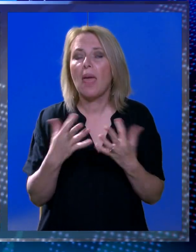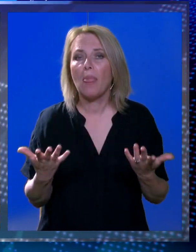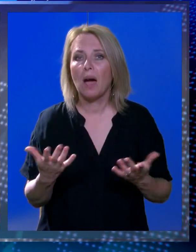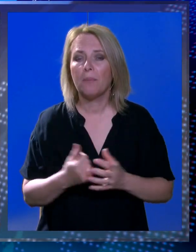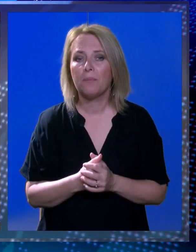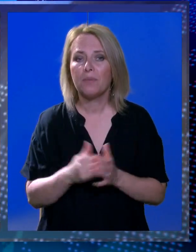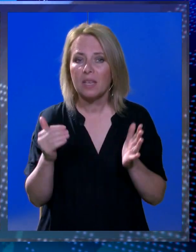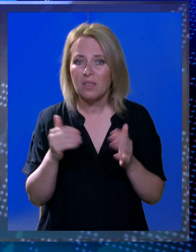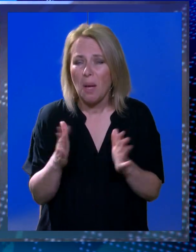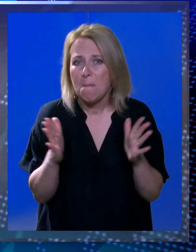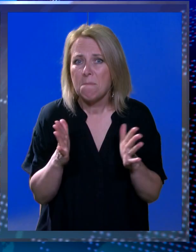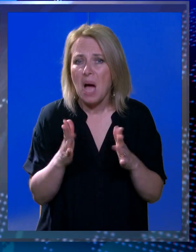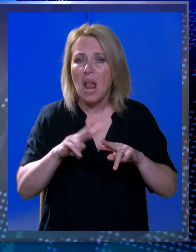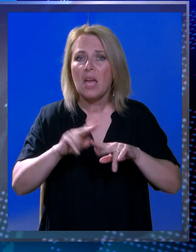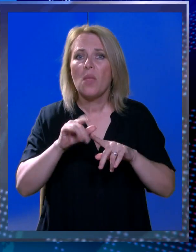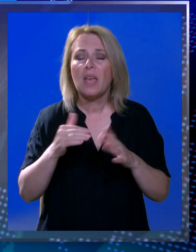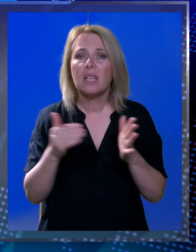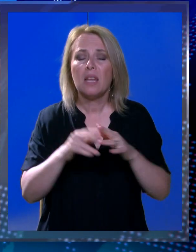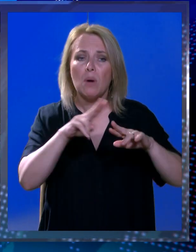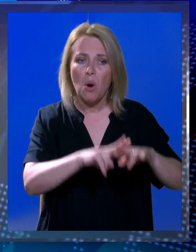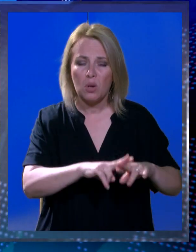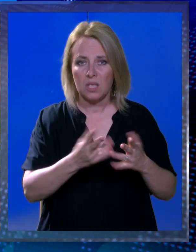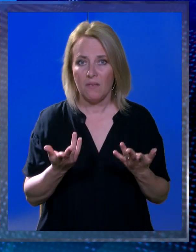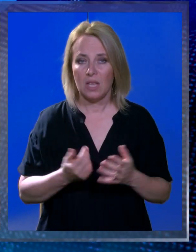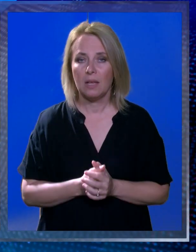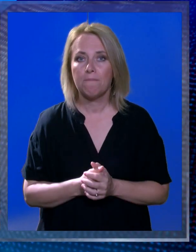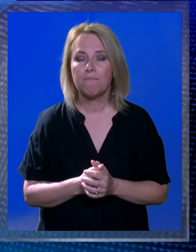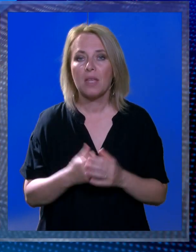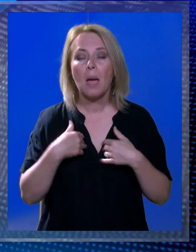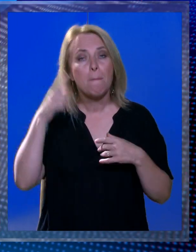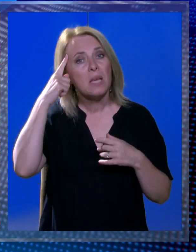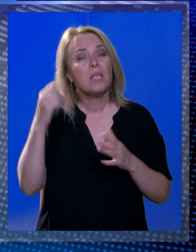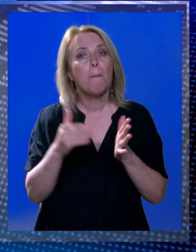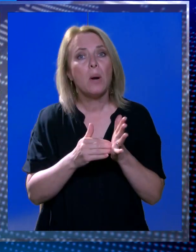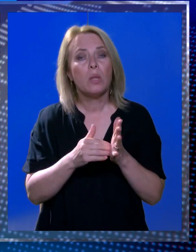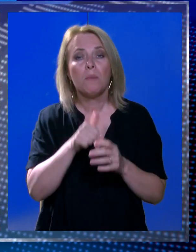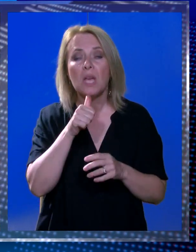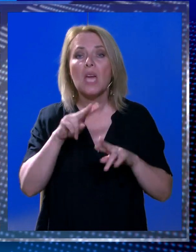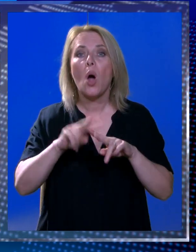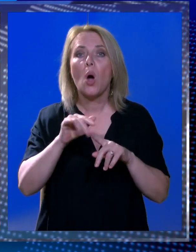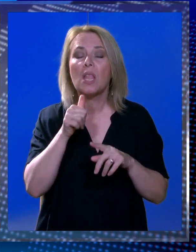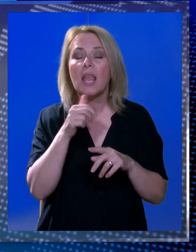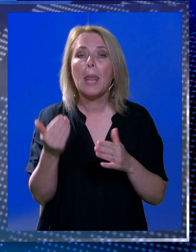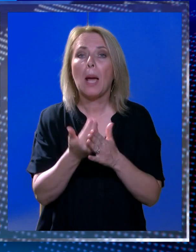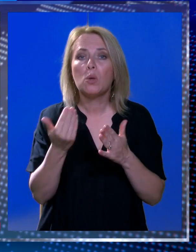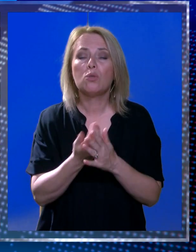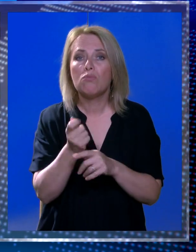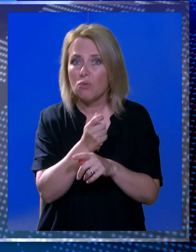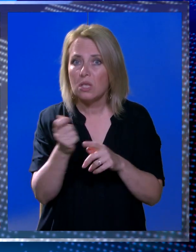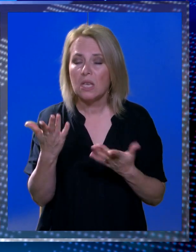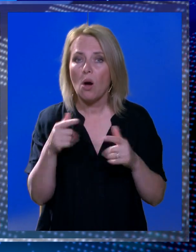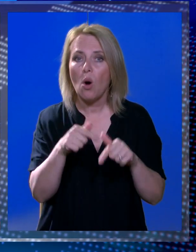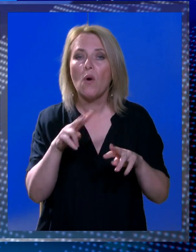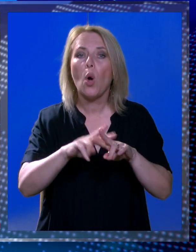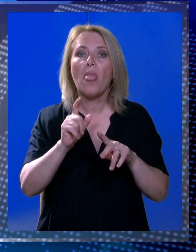treba mali hotelić ostaviti kao što je bio i tako. Pa mislim da nam je potrebna i hotel i rekonstrukcija